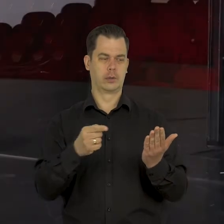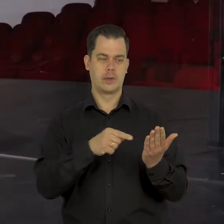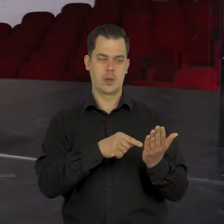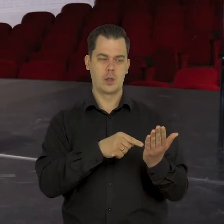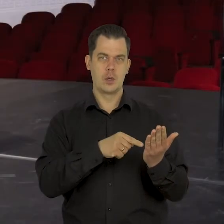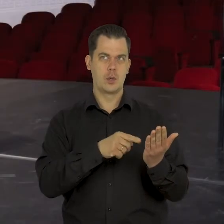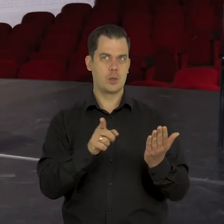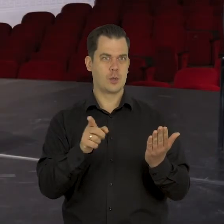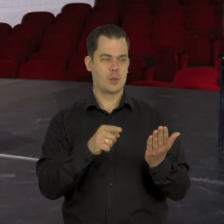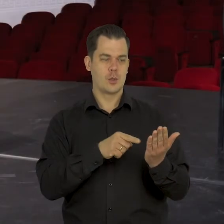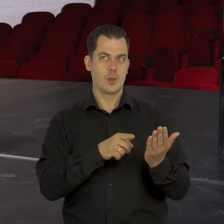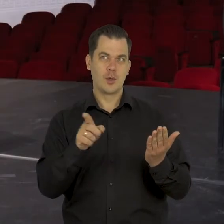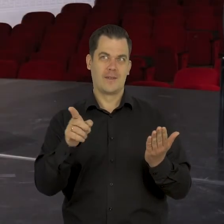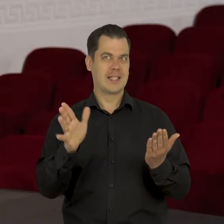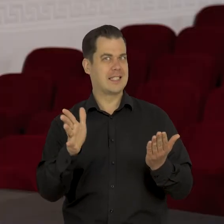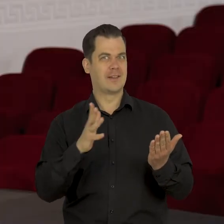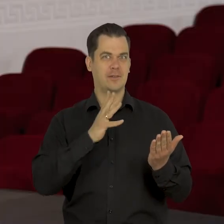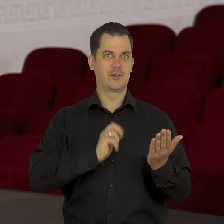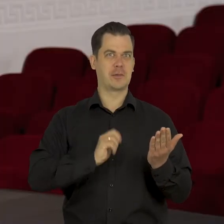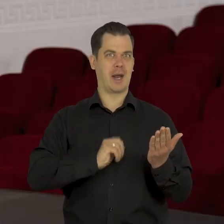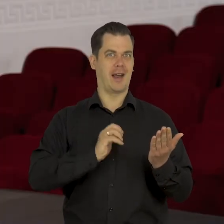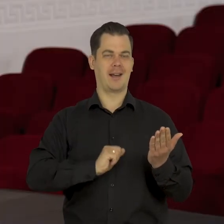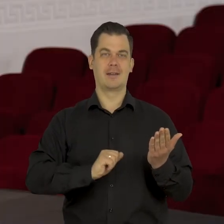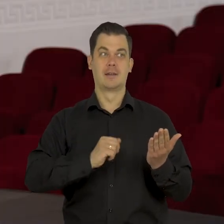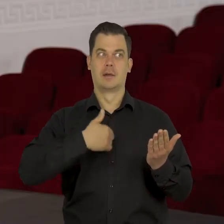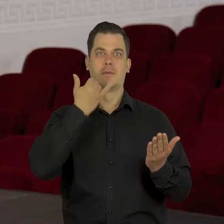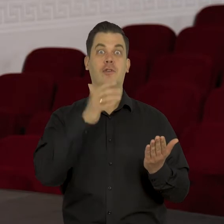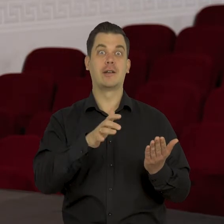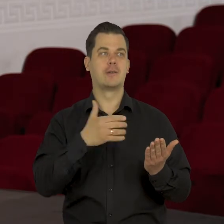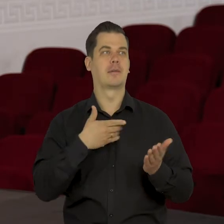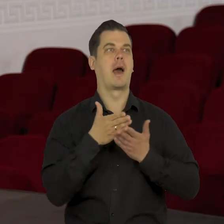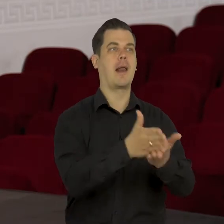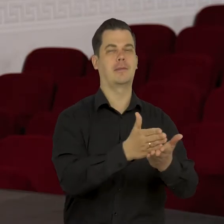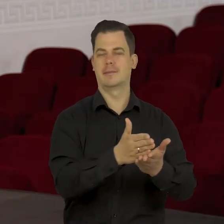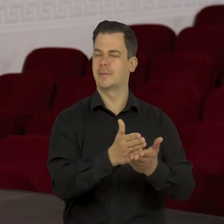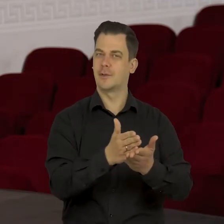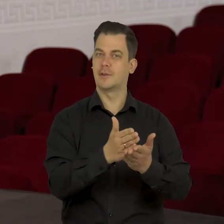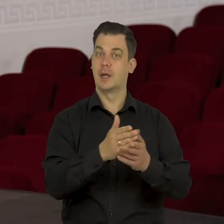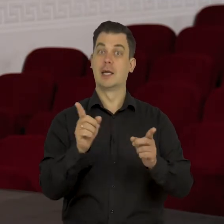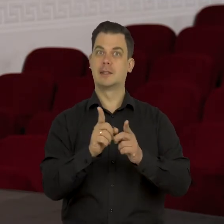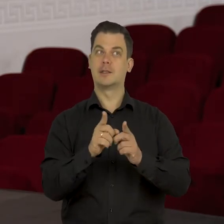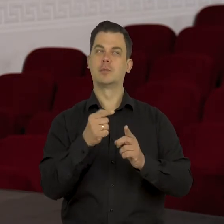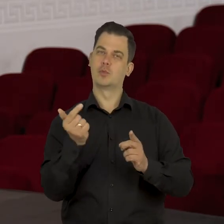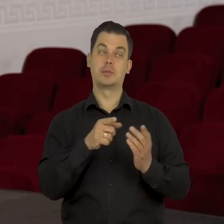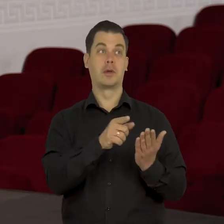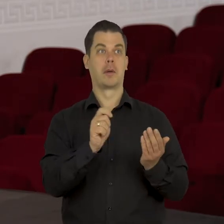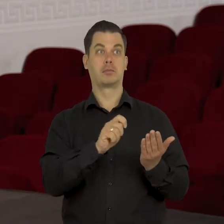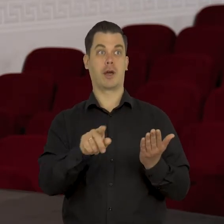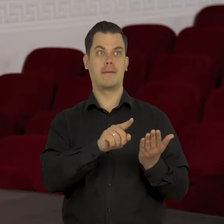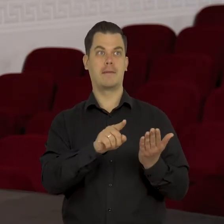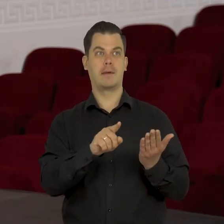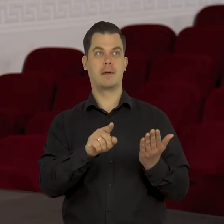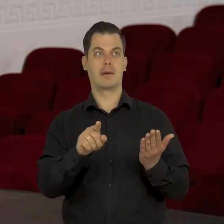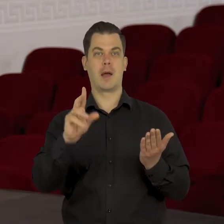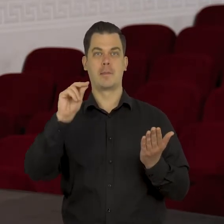tę pauzę wytrzymać. Czyli nie za wcześnie podpowiedzieć, ale też w pauzie, żeby trafić, żeby